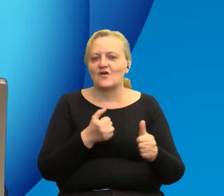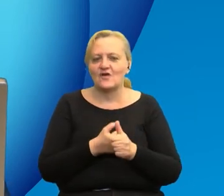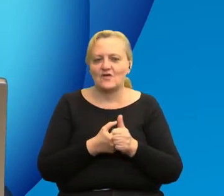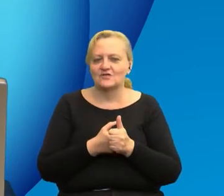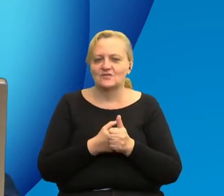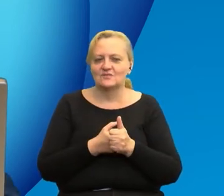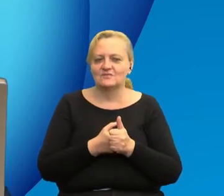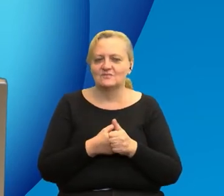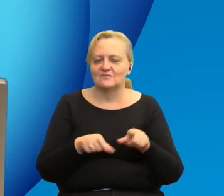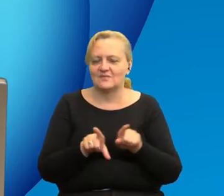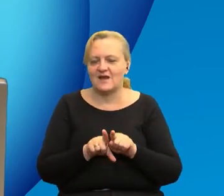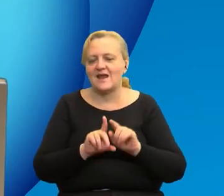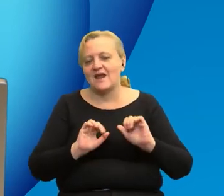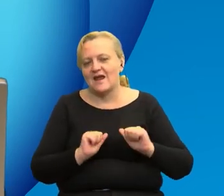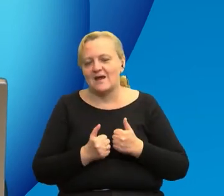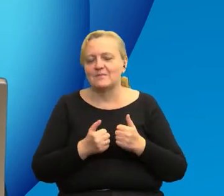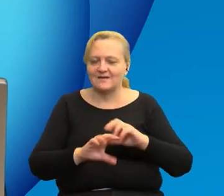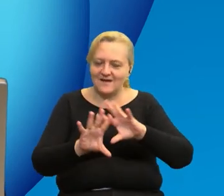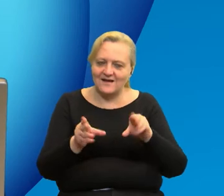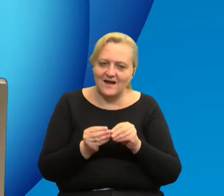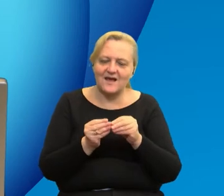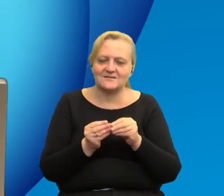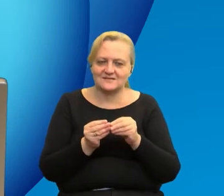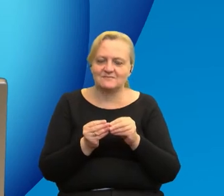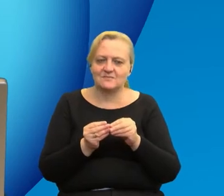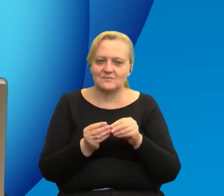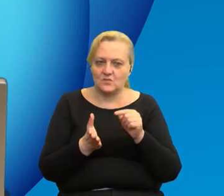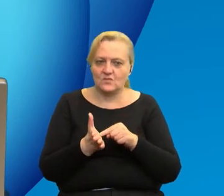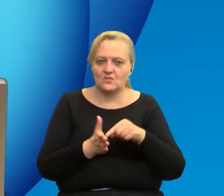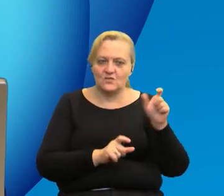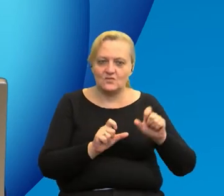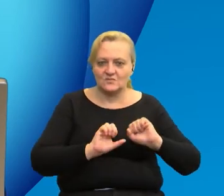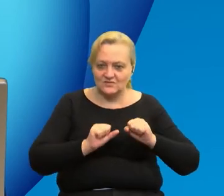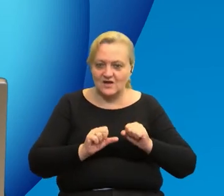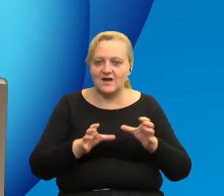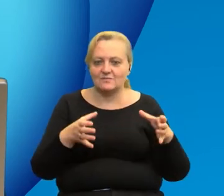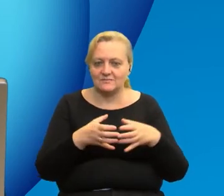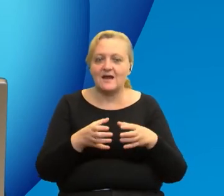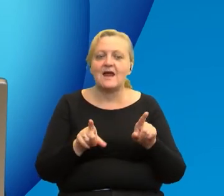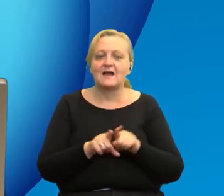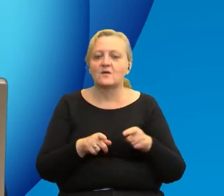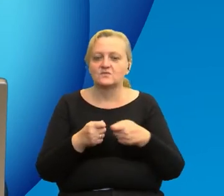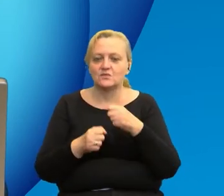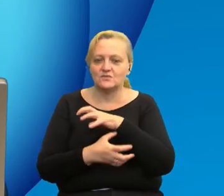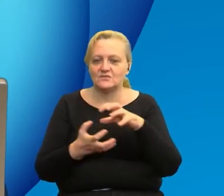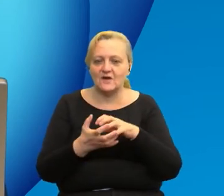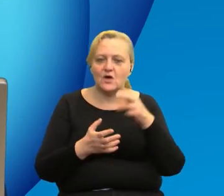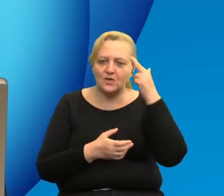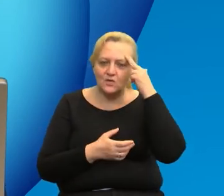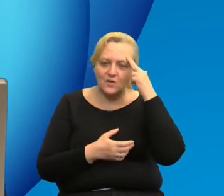właśnie chodzi i również o to, żeby wspólnie z takimi osobami funkcjonować, jak również Wspólny Świat w rozumieniu,